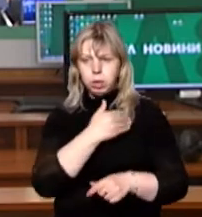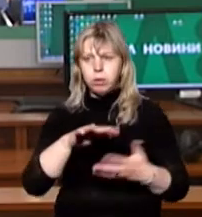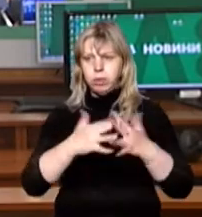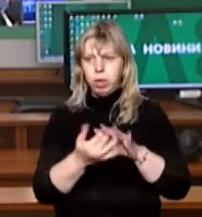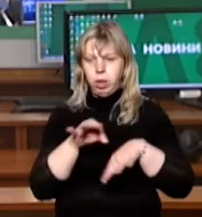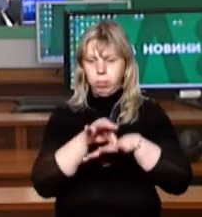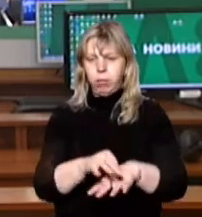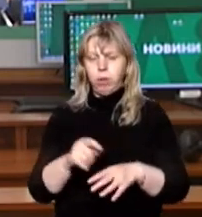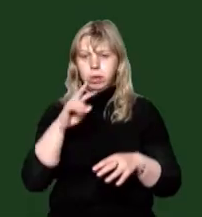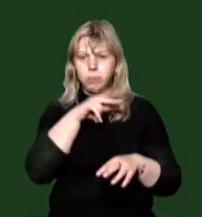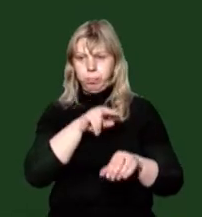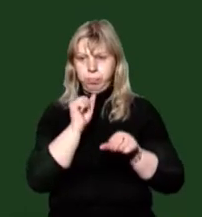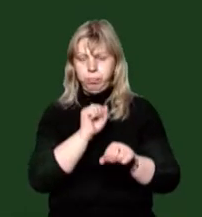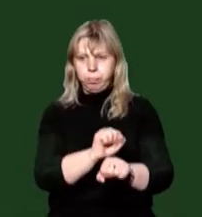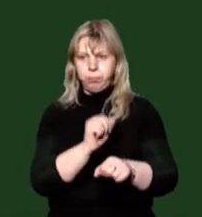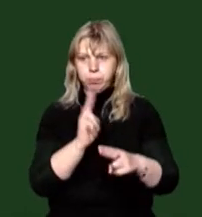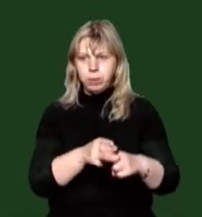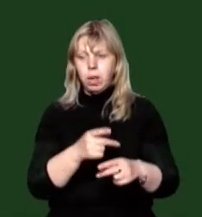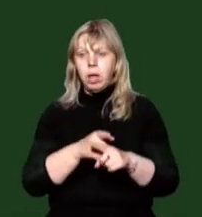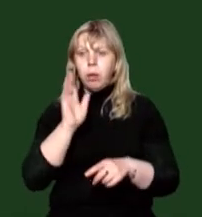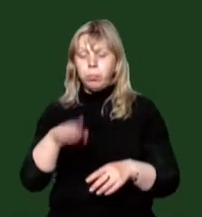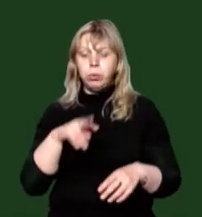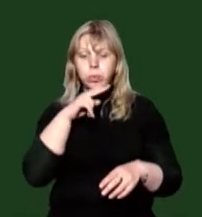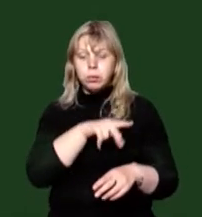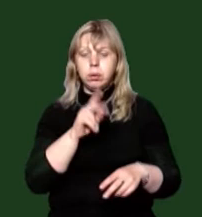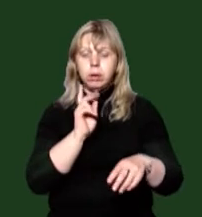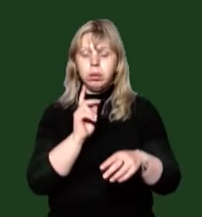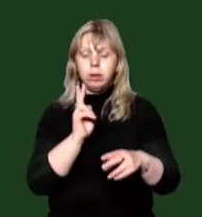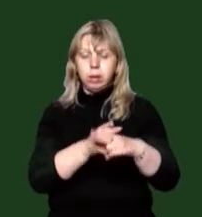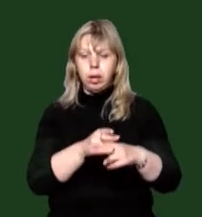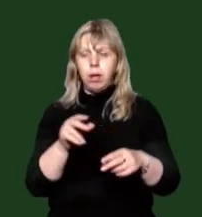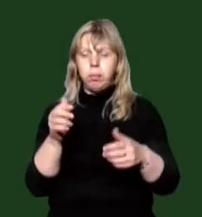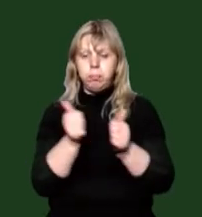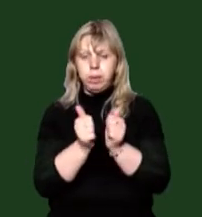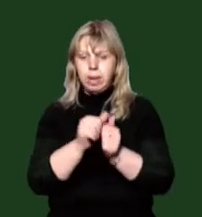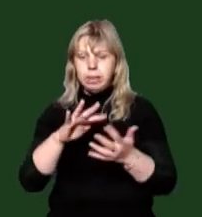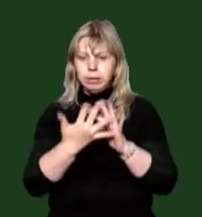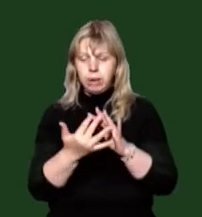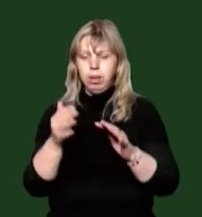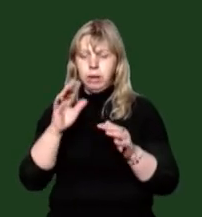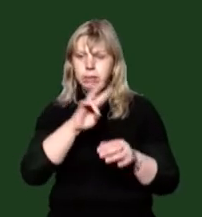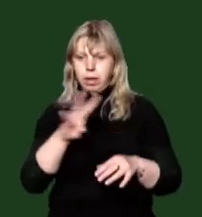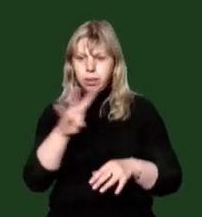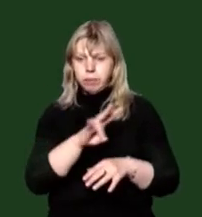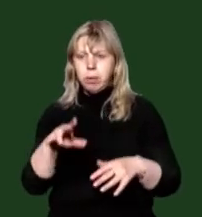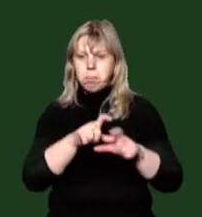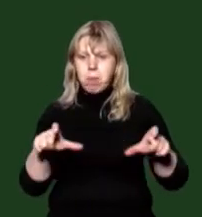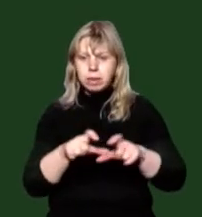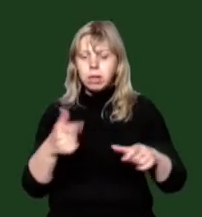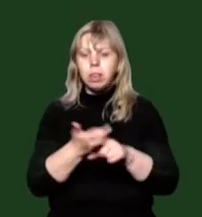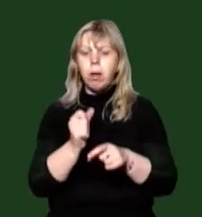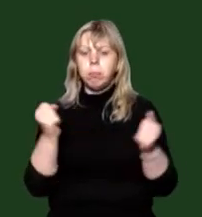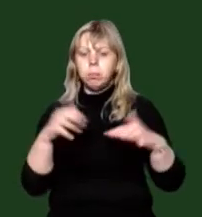селі проведуть дезінфекцію. Будуть дезінфікувати біля церкви, будуть біля сільської ради, біля магазинів, там, велике